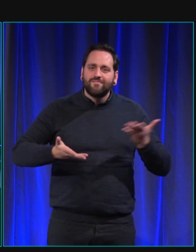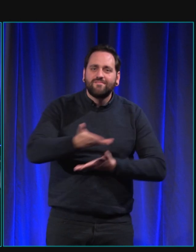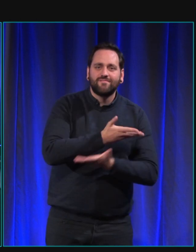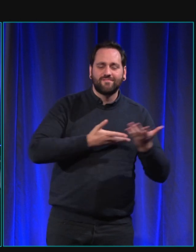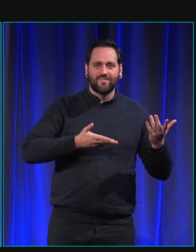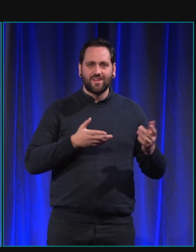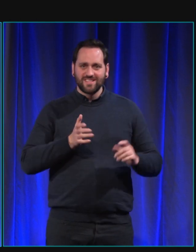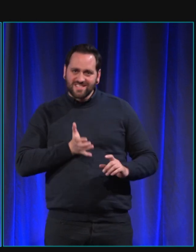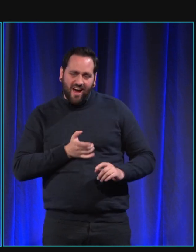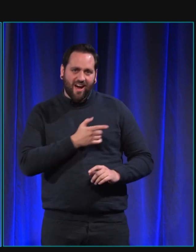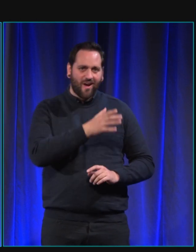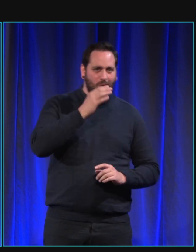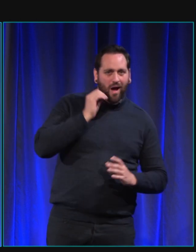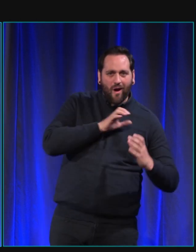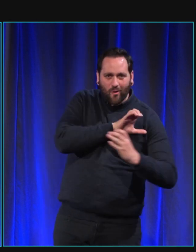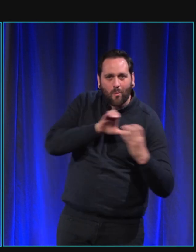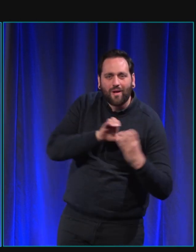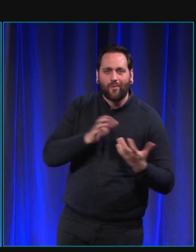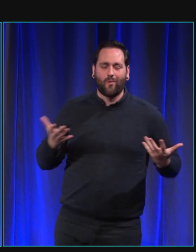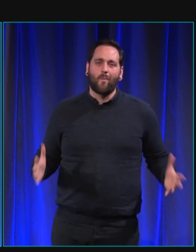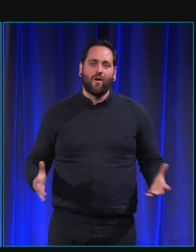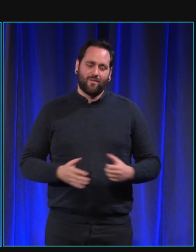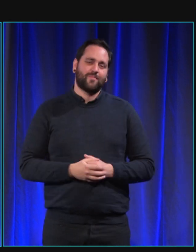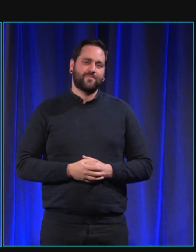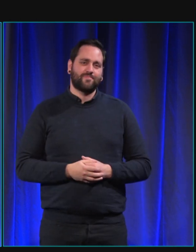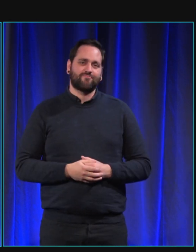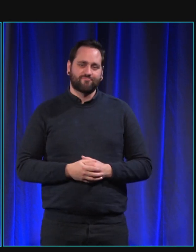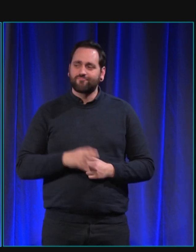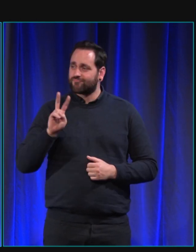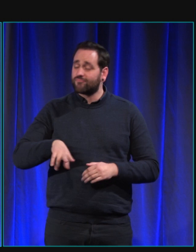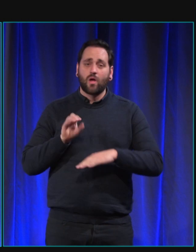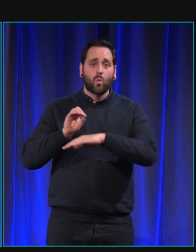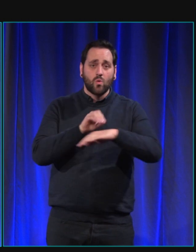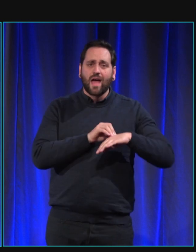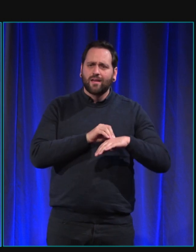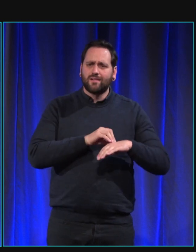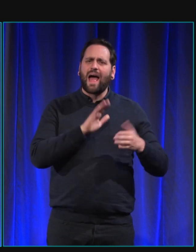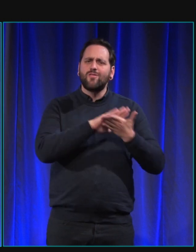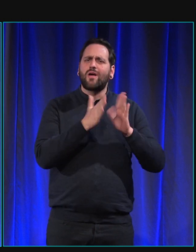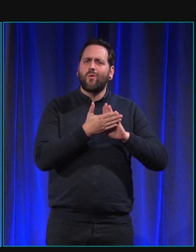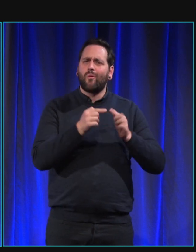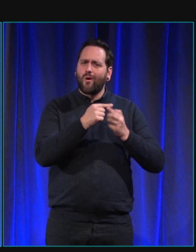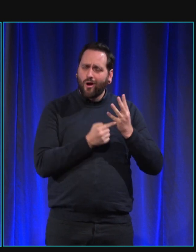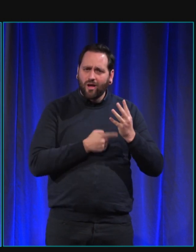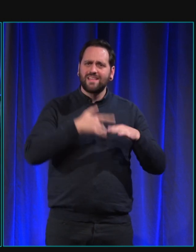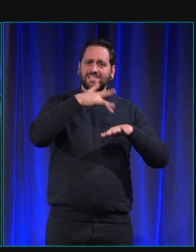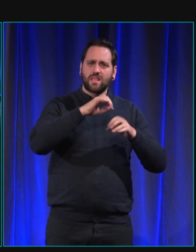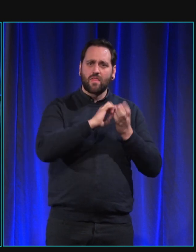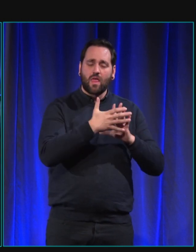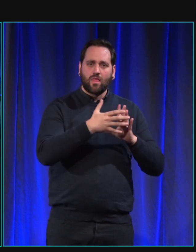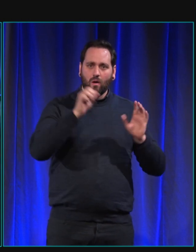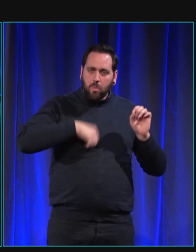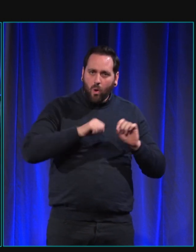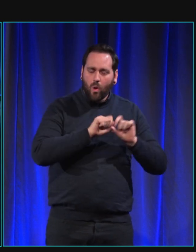Je vous invite, si vous voulez avoir plus d'informations, à aller sur les sites web des associations dont on va parler ce soir aussi. Il y a beaucoup d'informations. C'est très précieux.